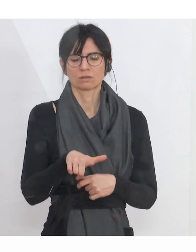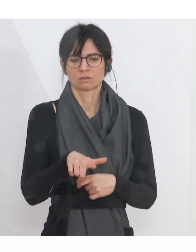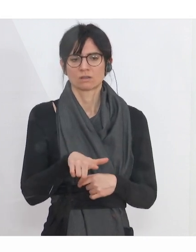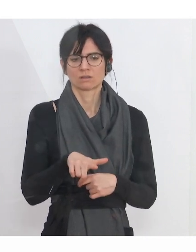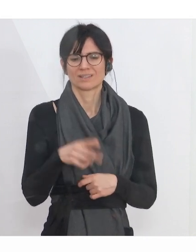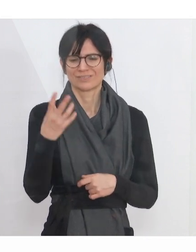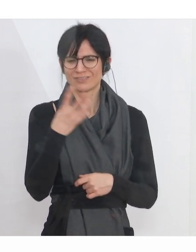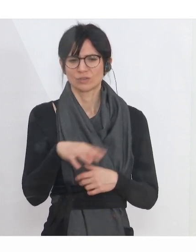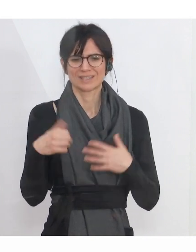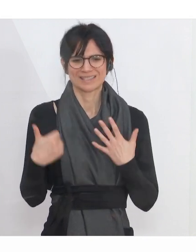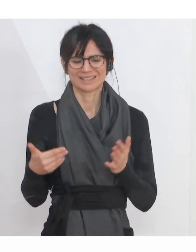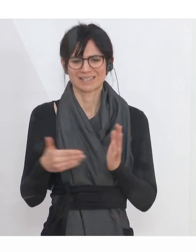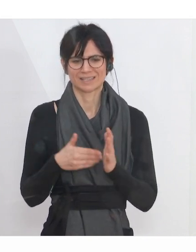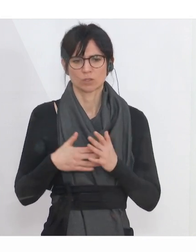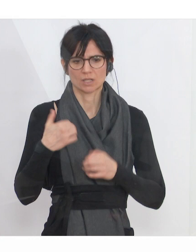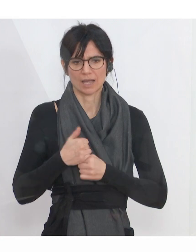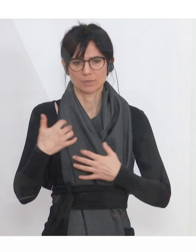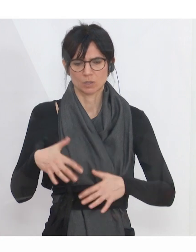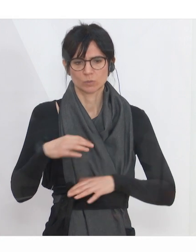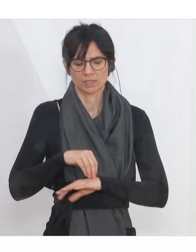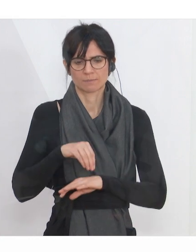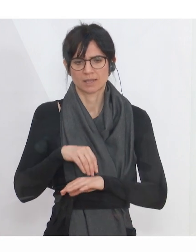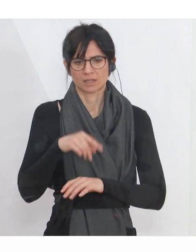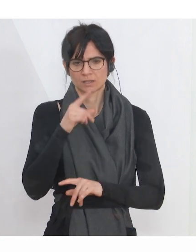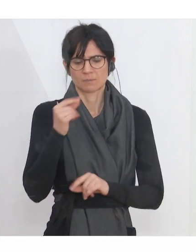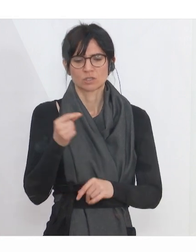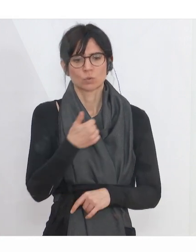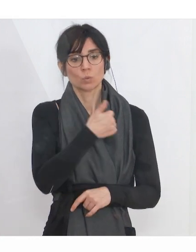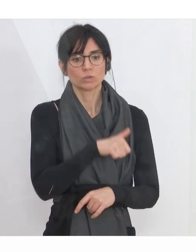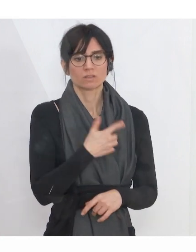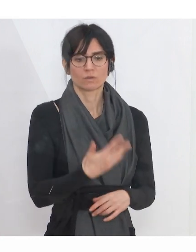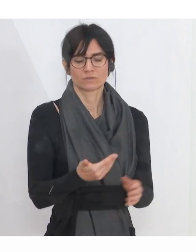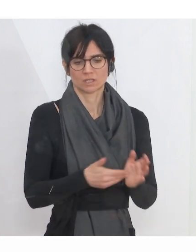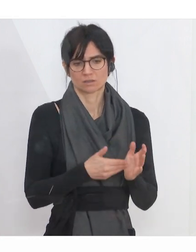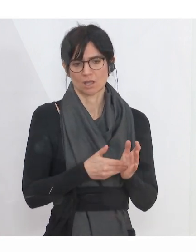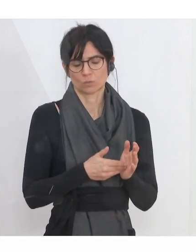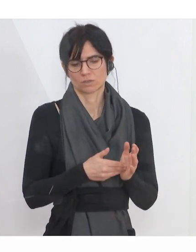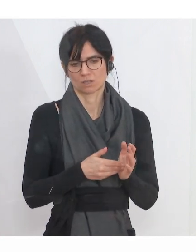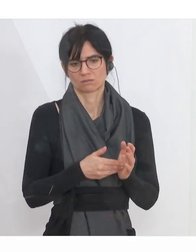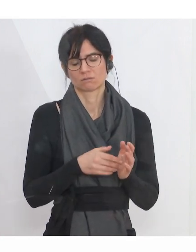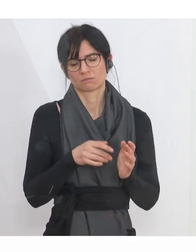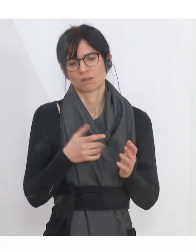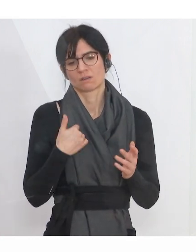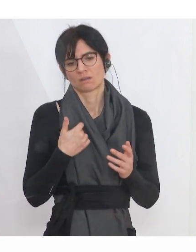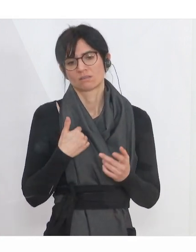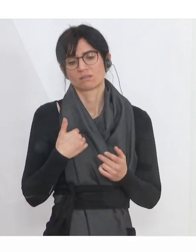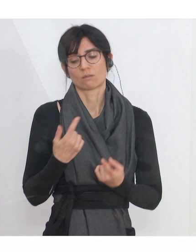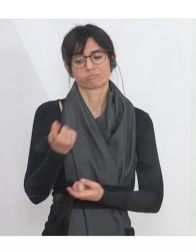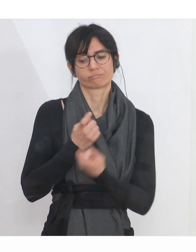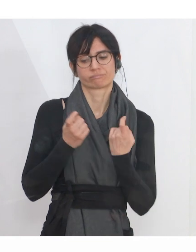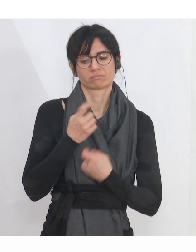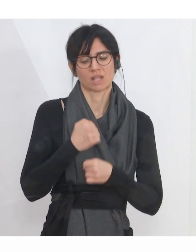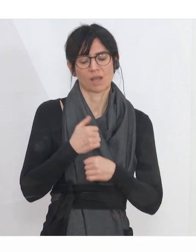460.000 arbeitslos gemeldeten Menschen 150.000 aus dieser Arbeitslosigkeit gekommen sind.